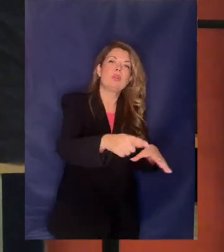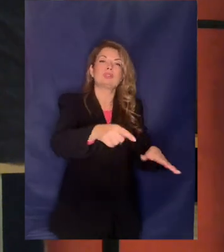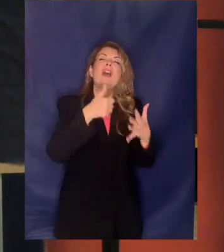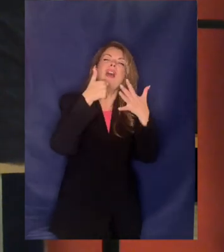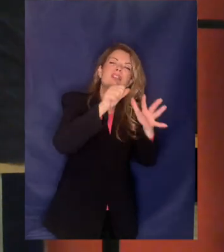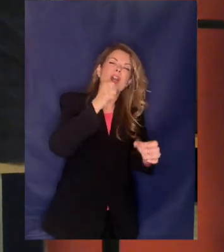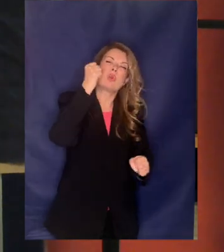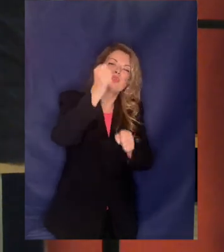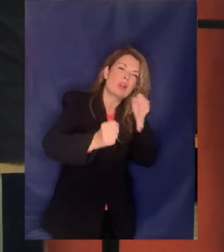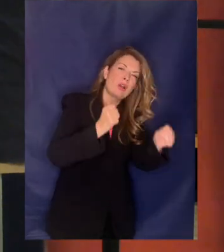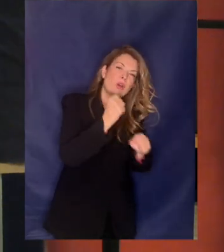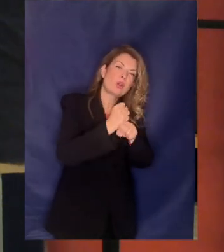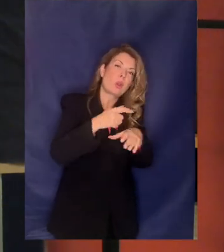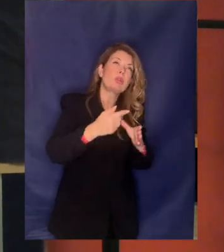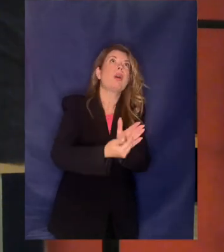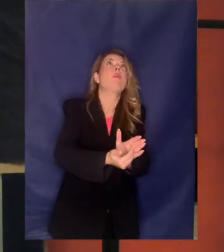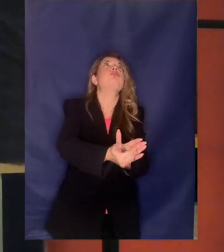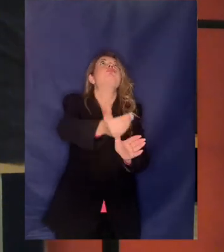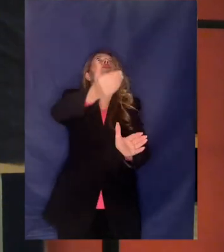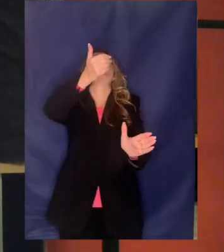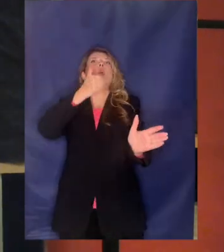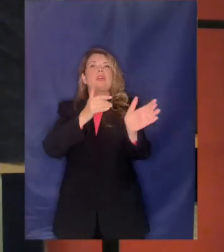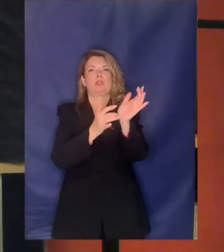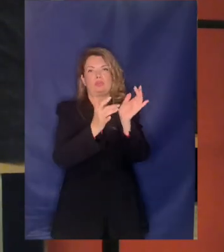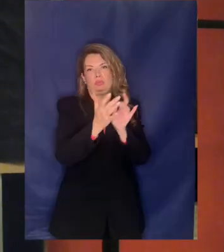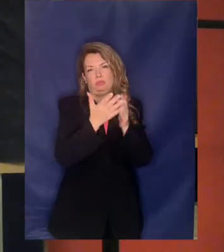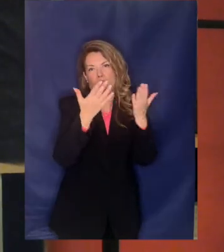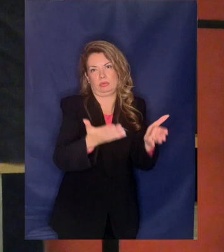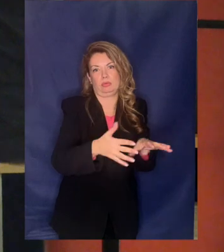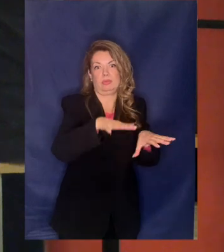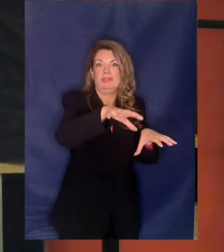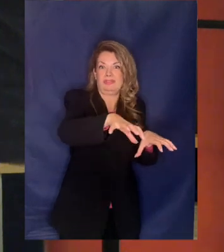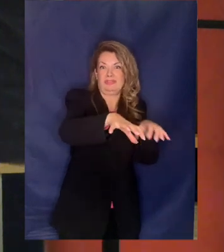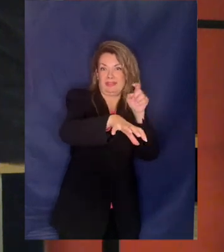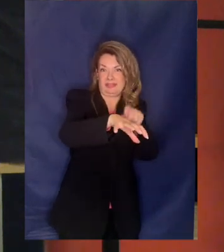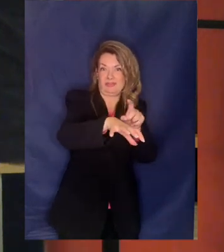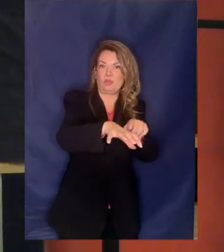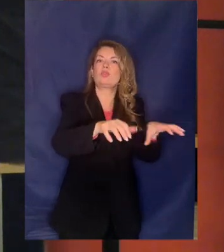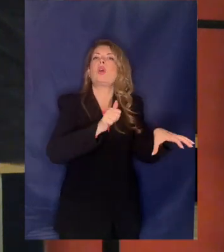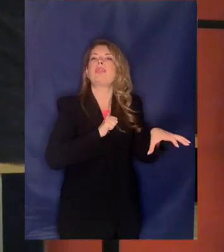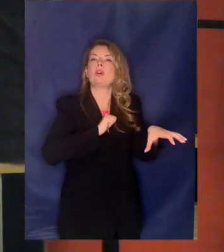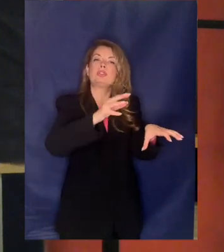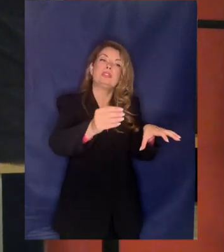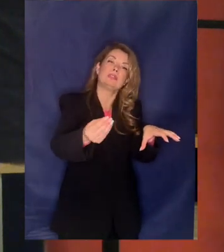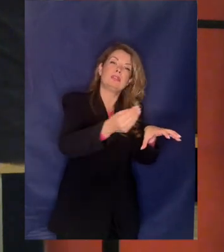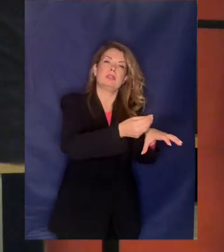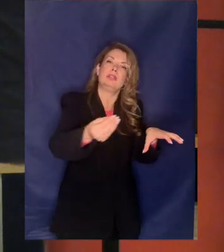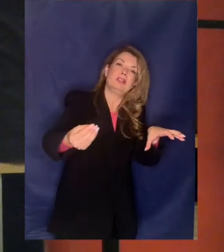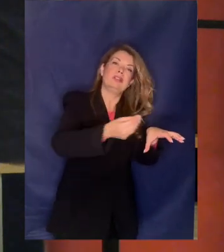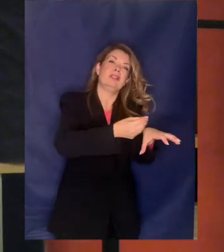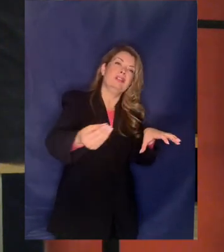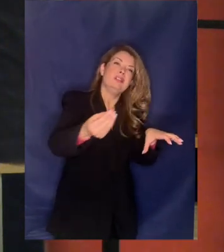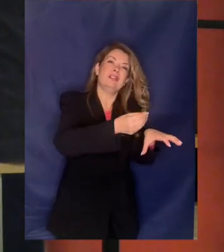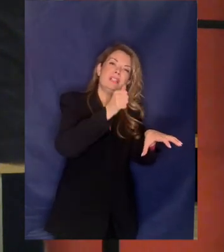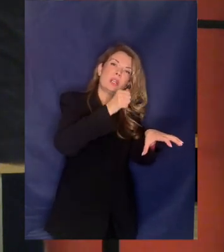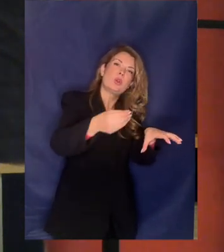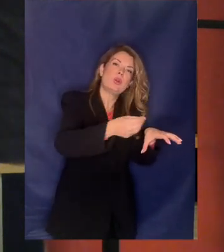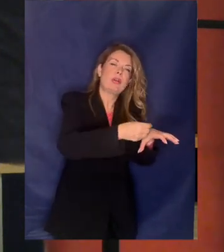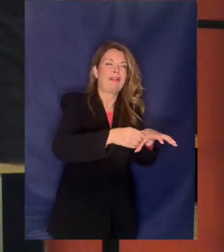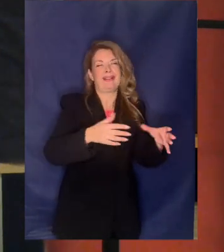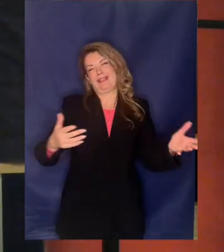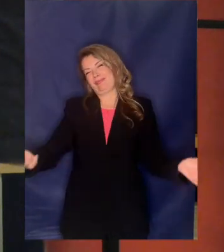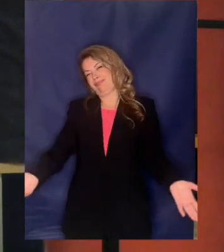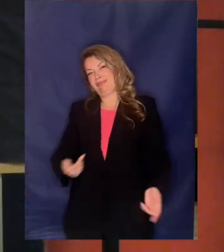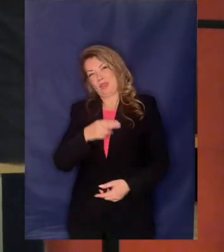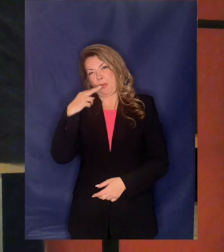χρόνια π.Χ. ο Χρήστος να δίνει νερό στο νερό αλλά στο Κολάμπια αυτά δεν τα